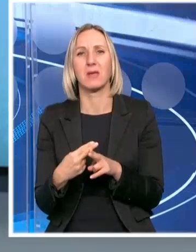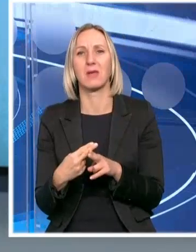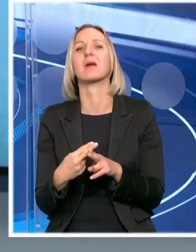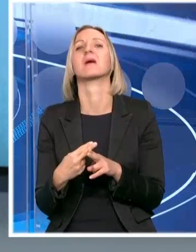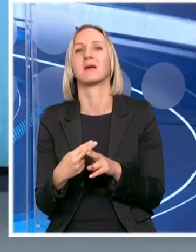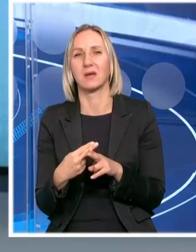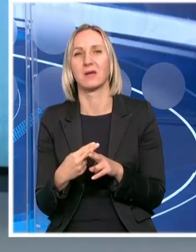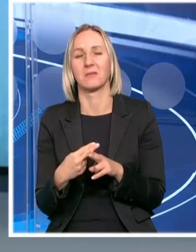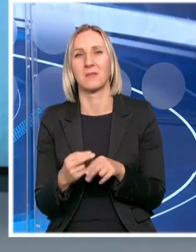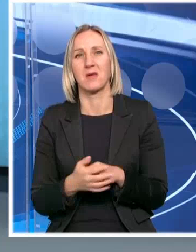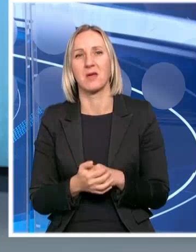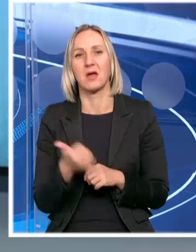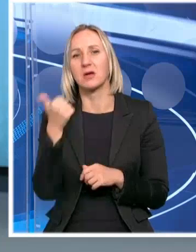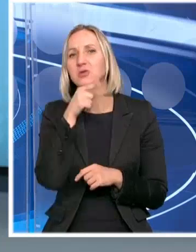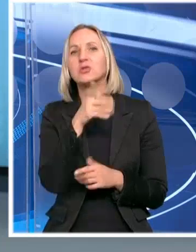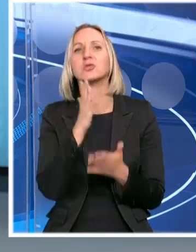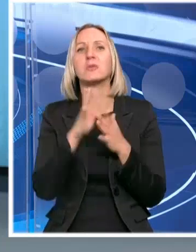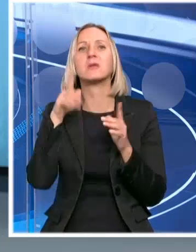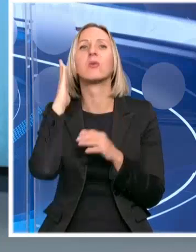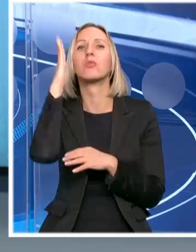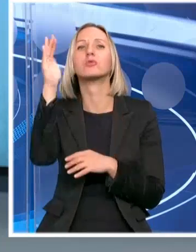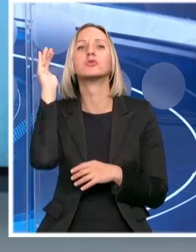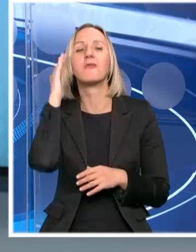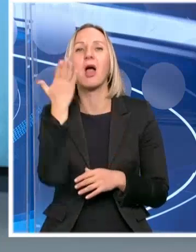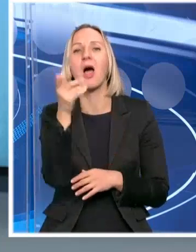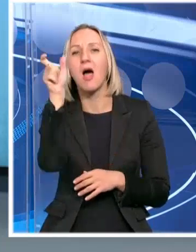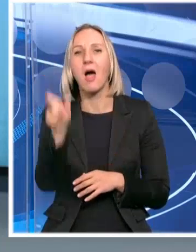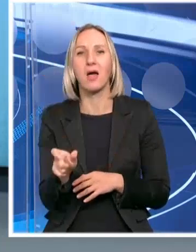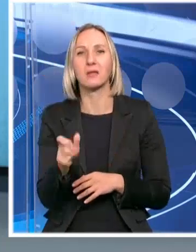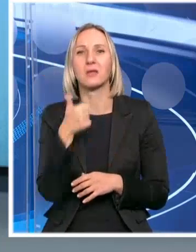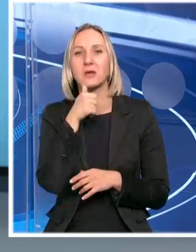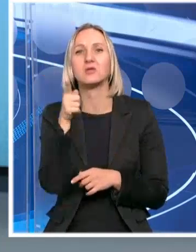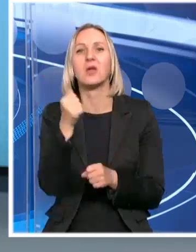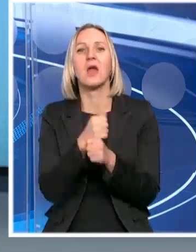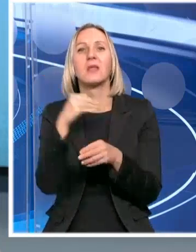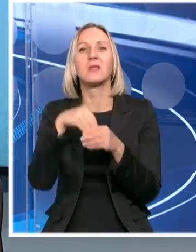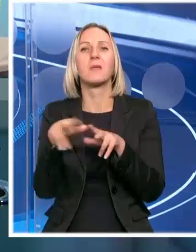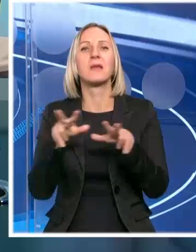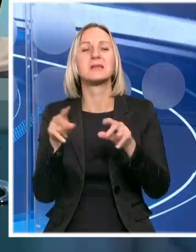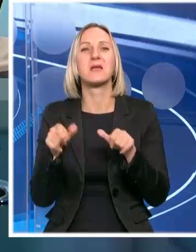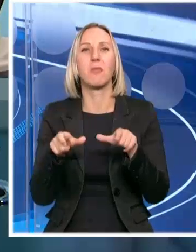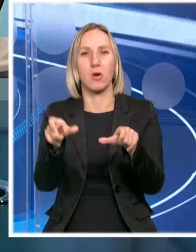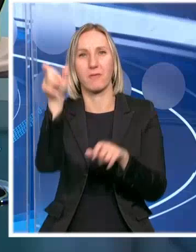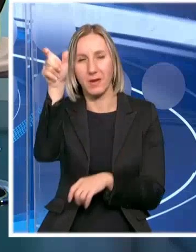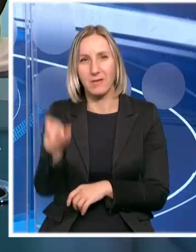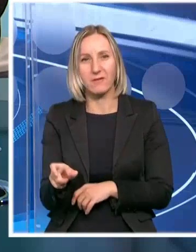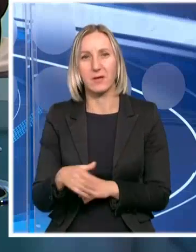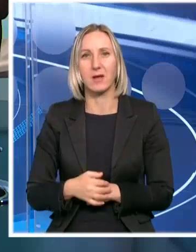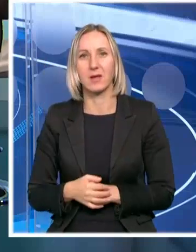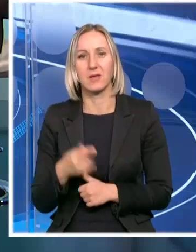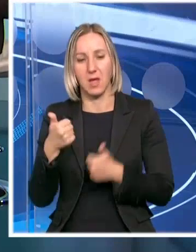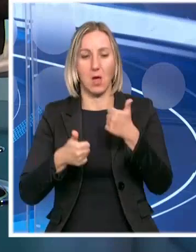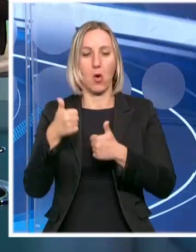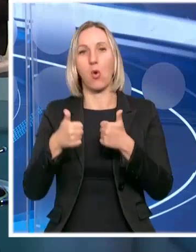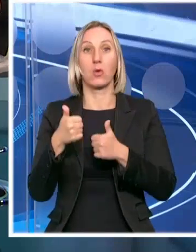čak i više o tome šta ćete biti u budućoj vladi, nego šta radite kao ministar poljoprivrede. Licitiranje se nastavlja.